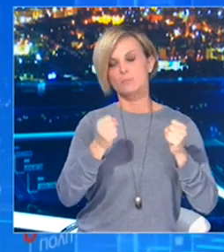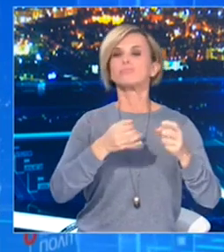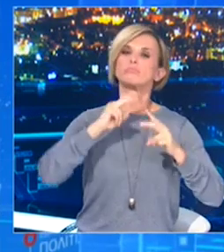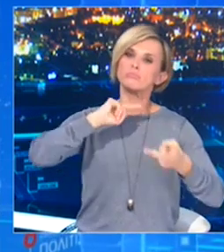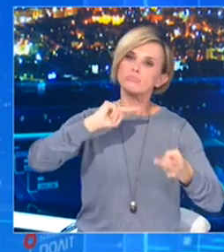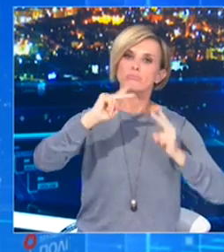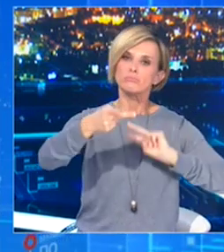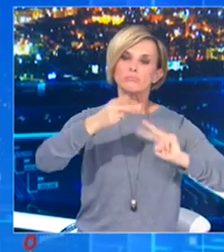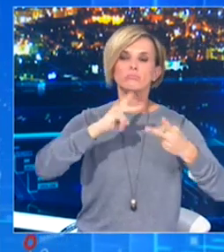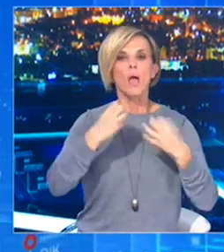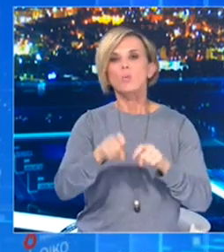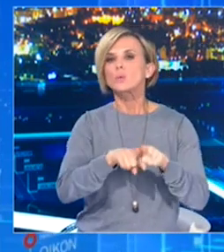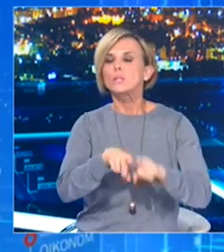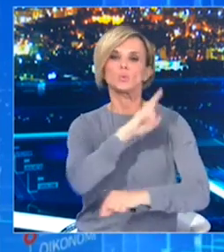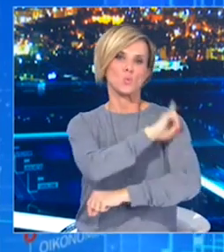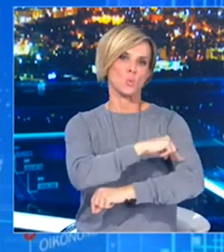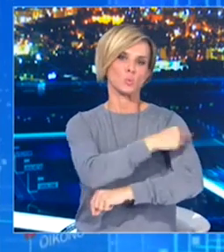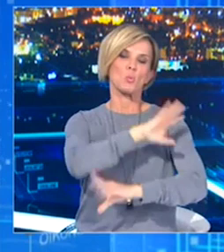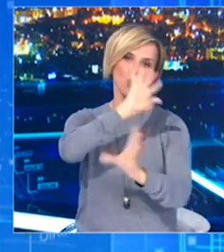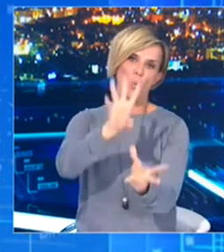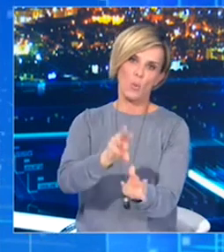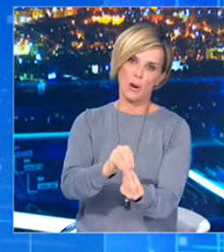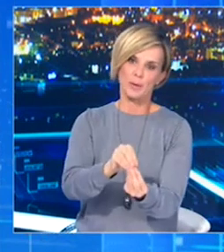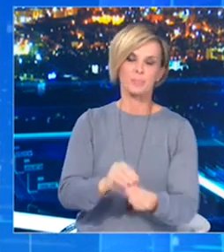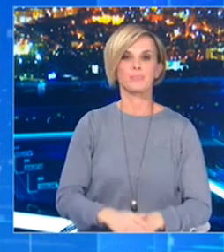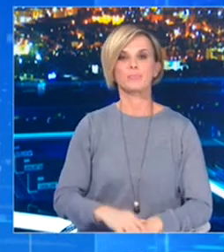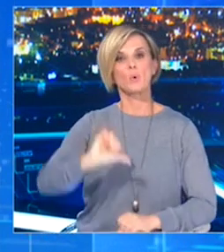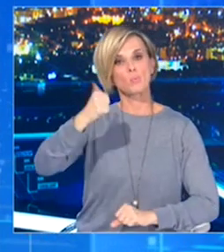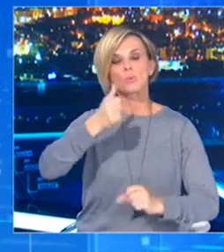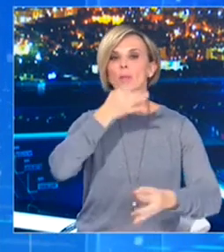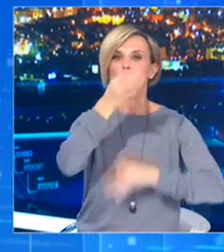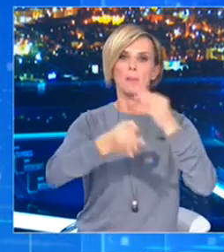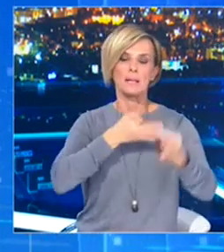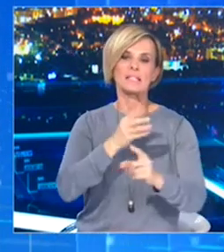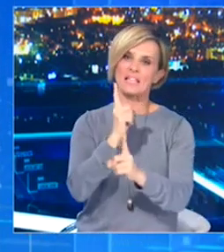απαντάσει ερωτήματα που αφορούν στο σύστημα υγείας. Κυρία Παπα-Ευαγγέλο, έχετε το λόγο.